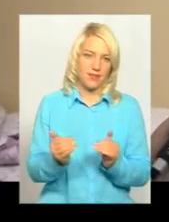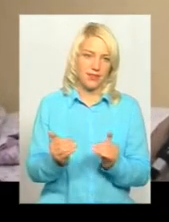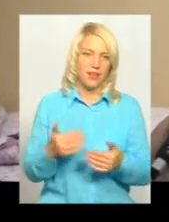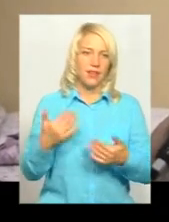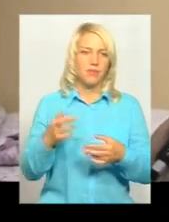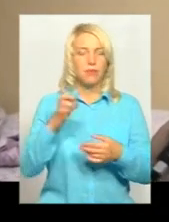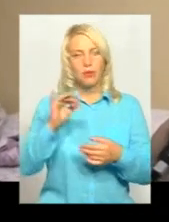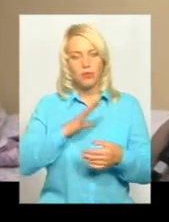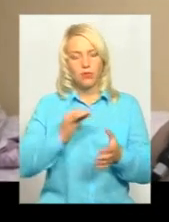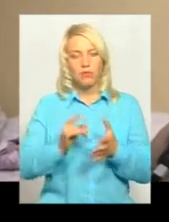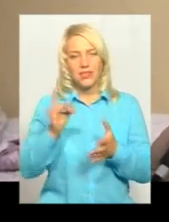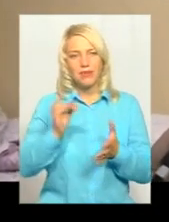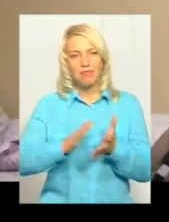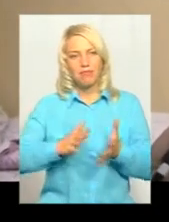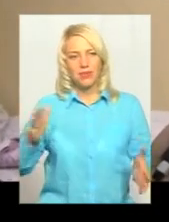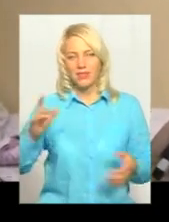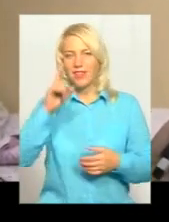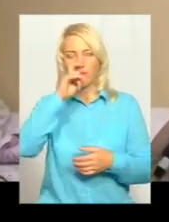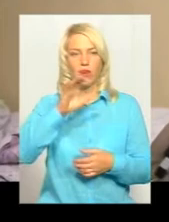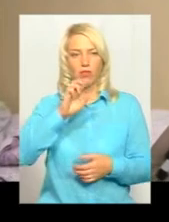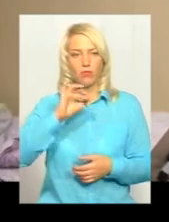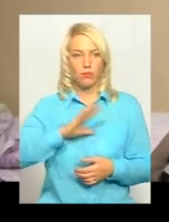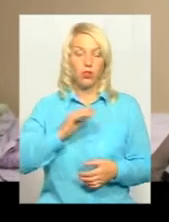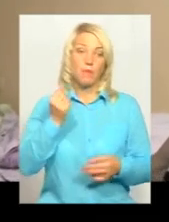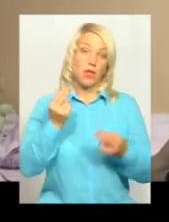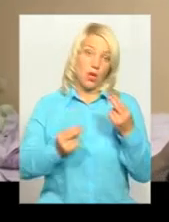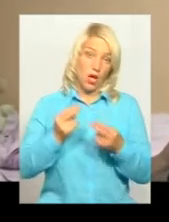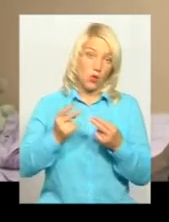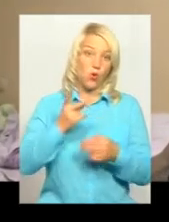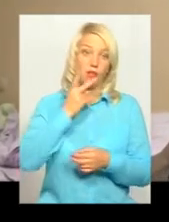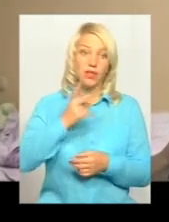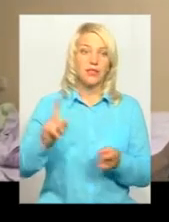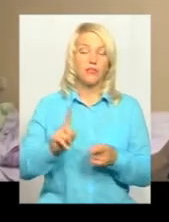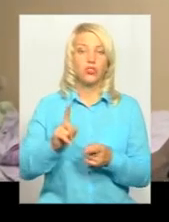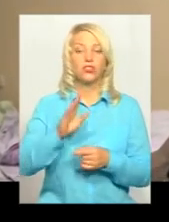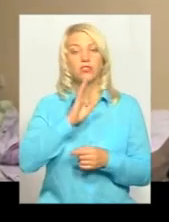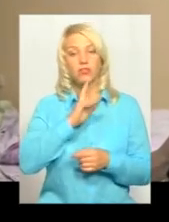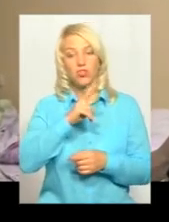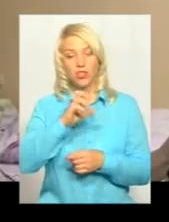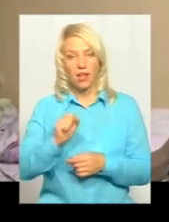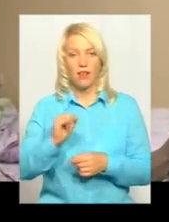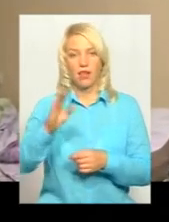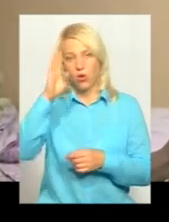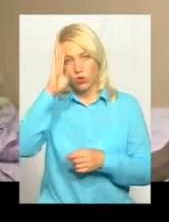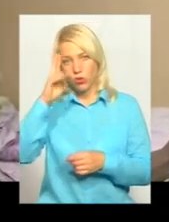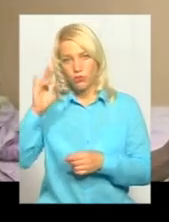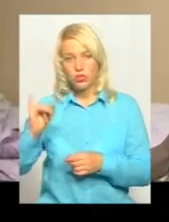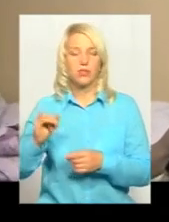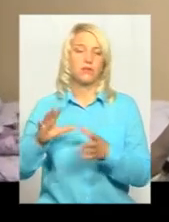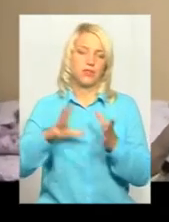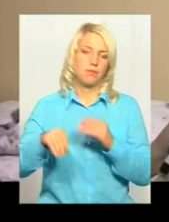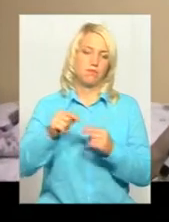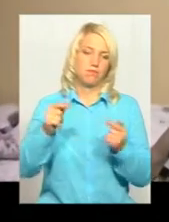більші були, було б непогано. Хоча по кольору я дивлюсь, що і для дівчинки, і для хлопчика всі речі